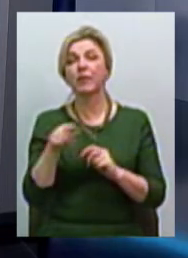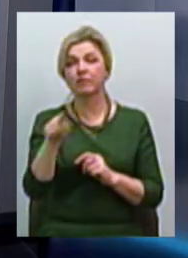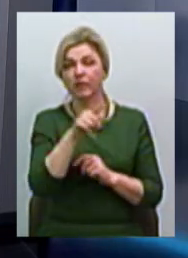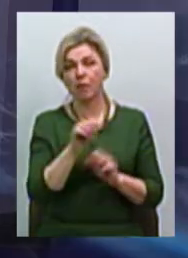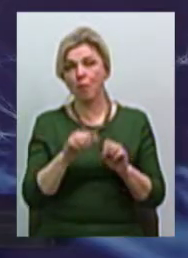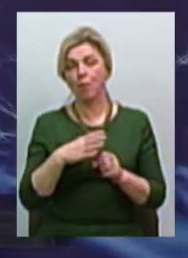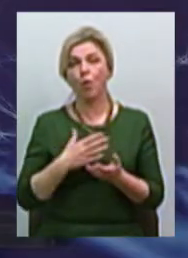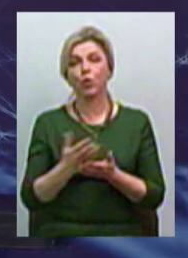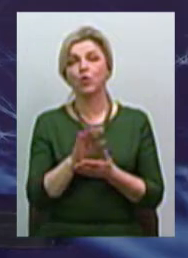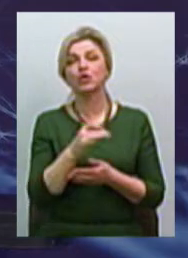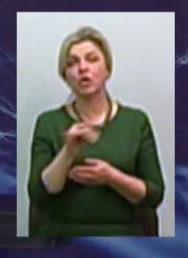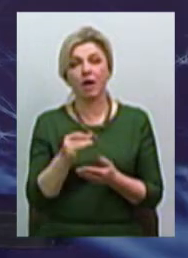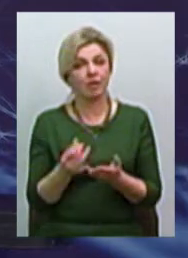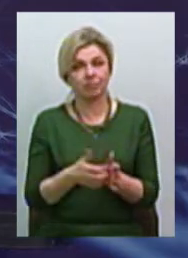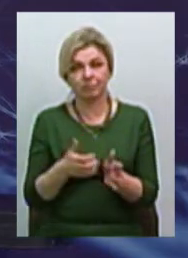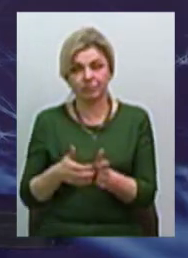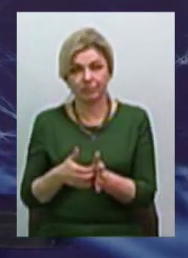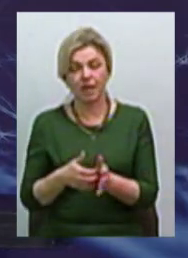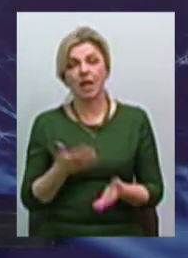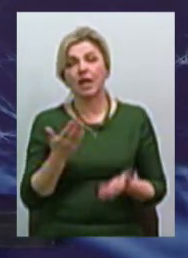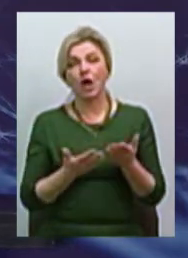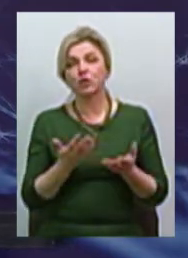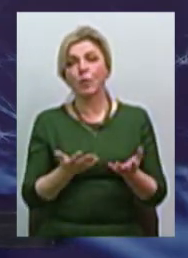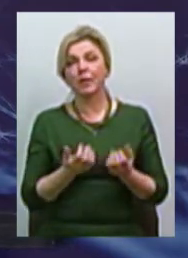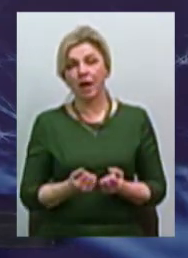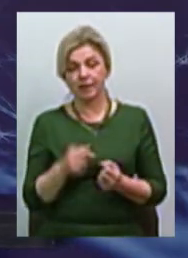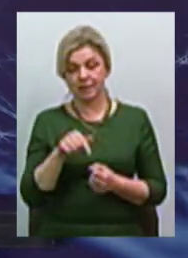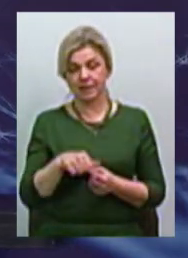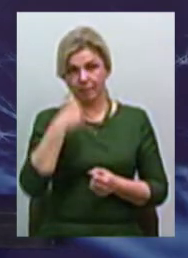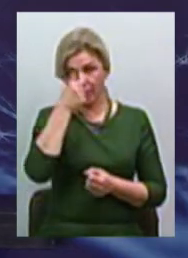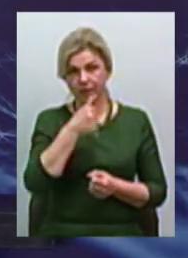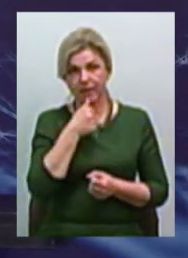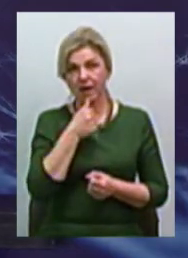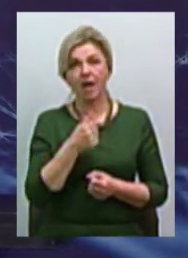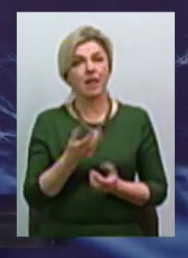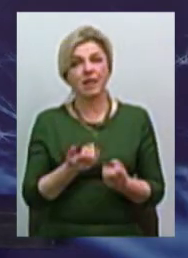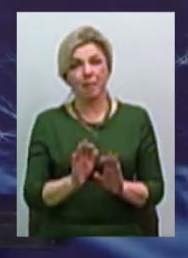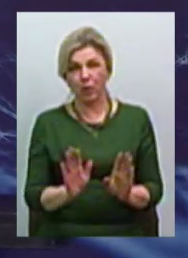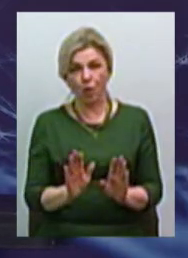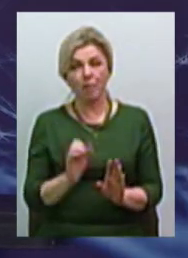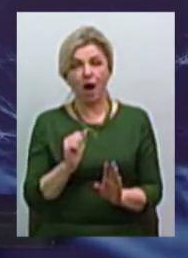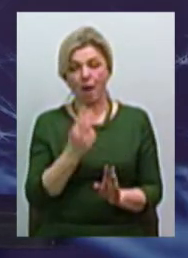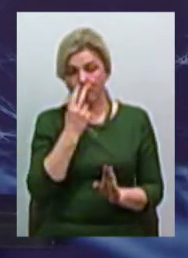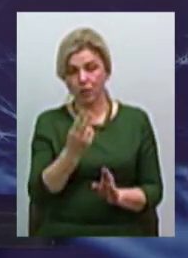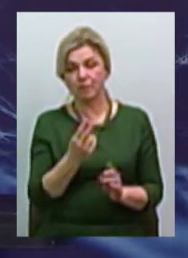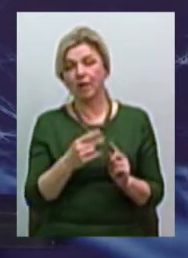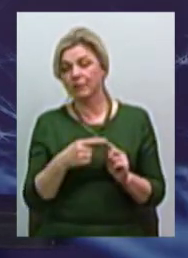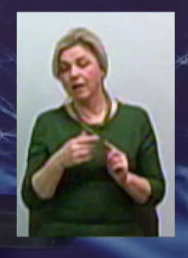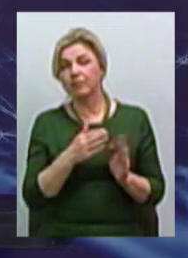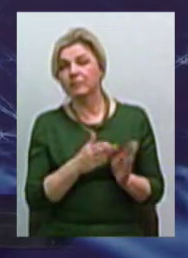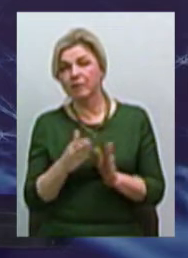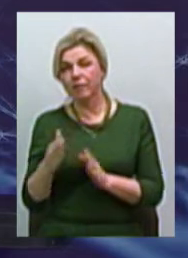неврожай. І якщо брати, наприклад, цей рік ми не будемо брати, а якщо подивитися в динаміці, то у 2000